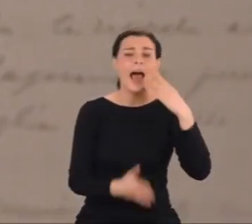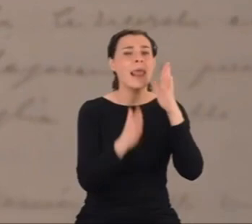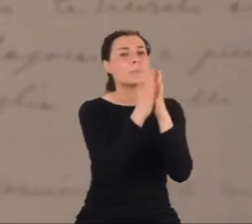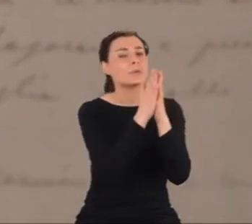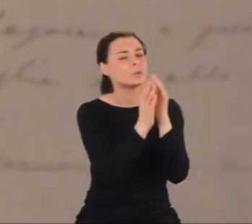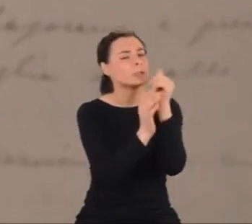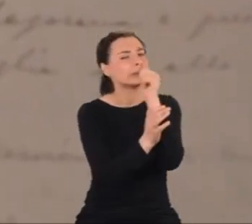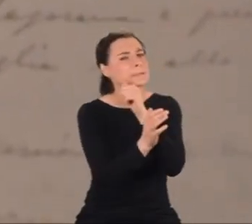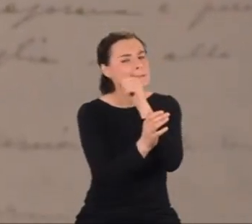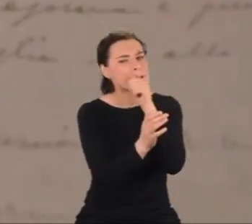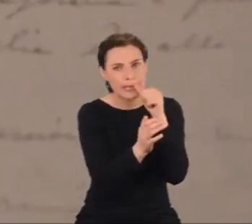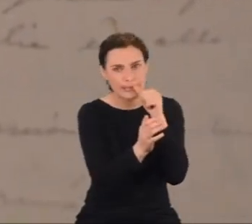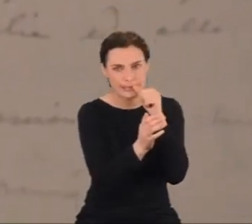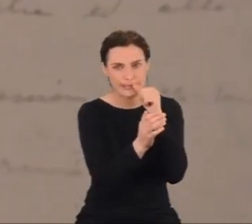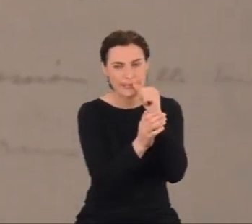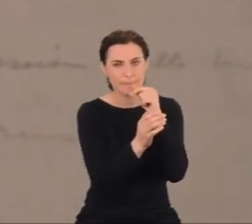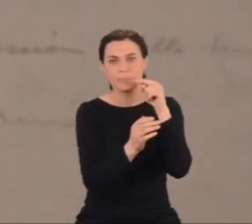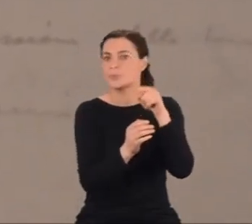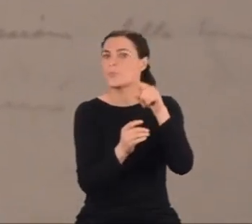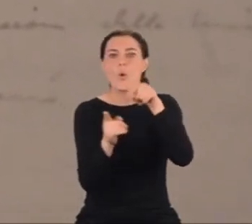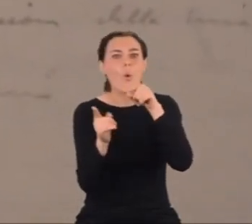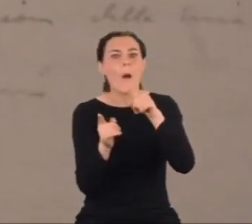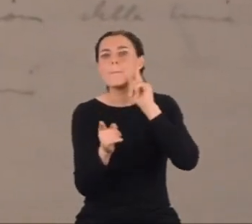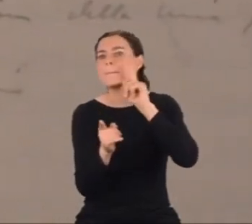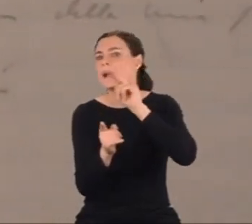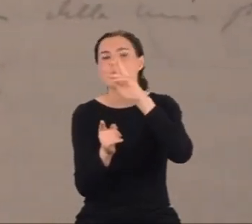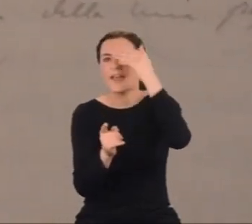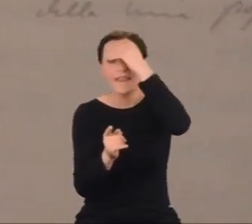najwyższej dyskrecji w stosunku do zainteresowanego.